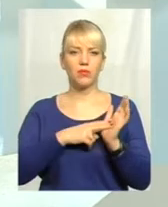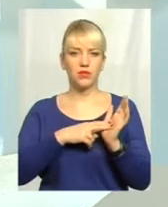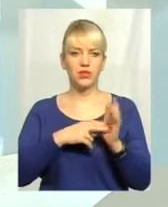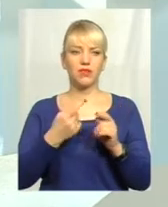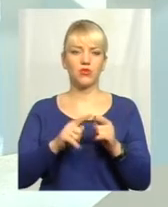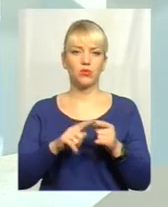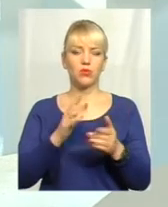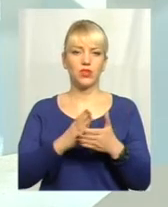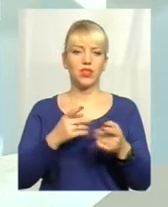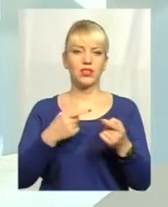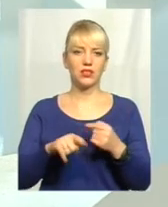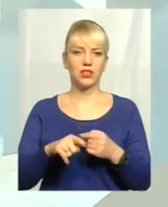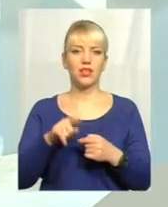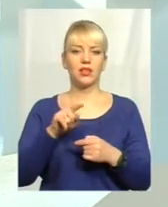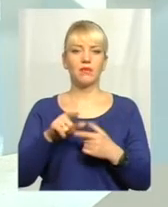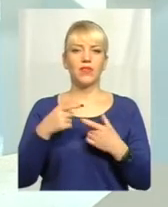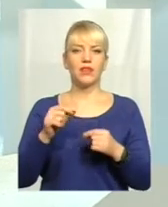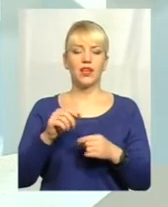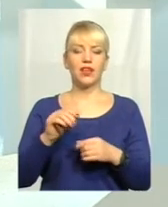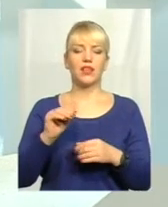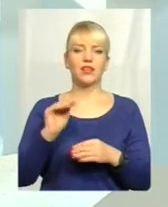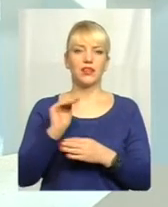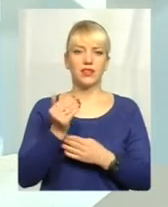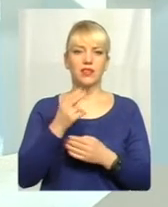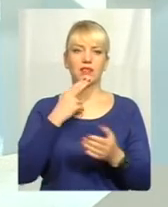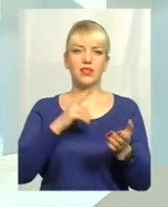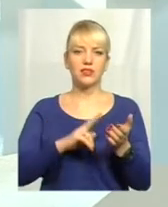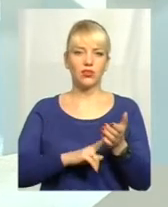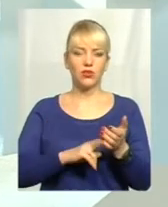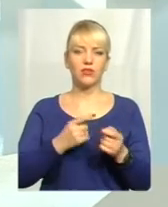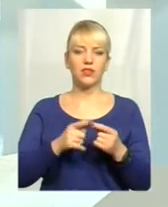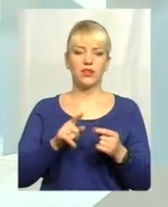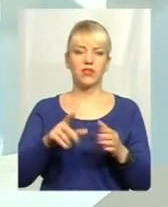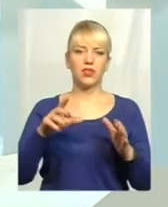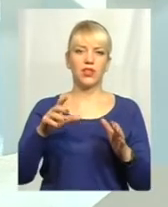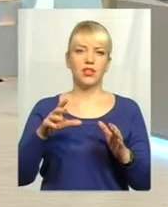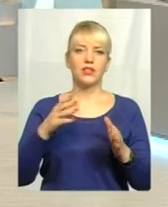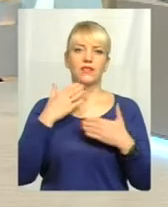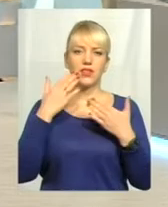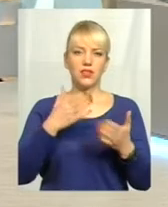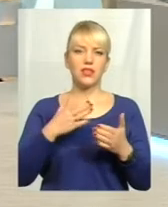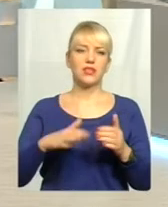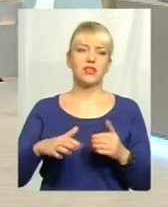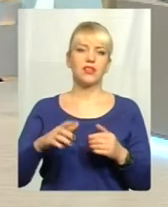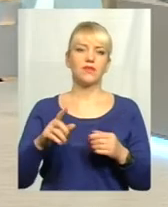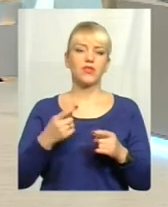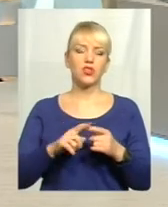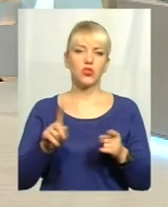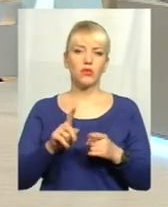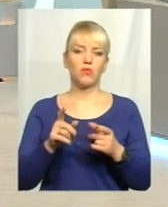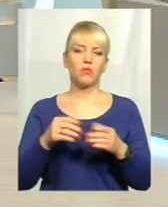цьому є різниця. Там, де людина зареєстрована, до того територіального підрозділу вона звертається для того, щоб подати документи на